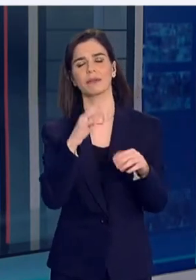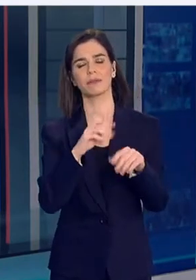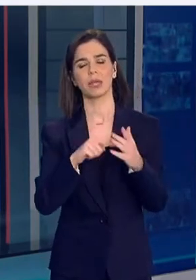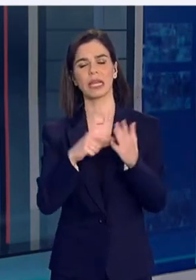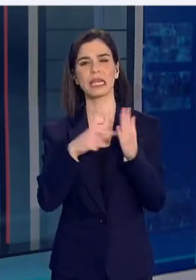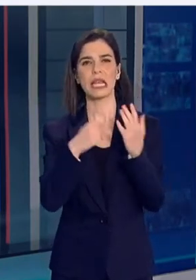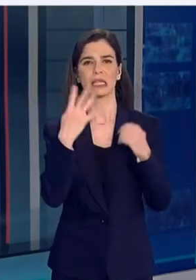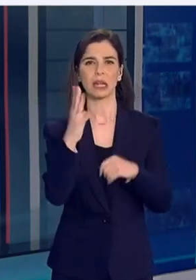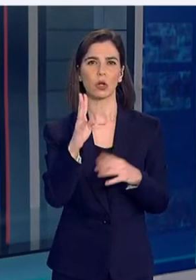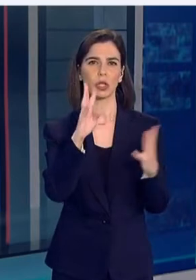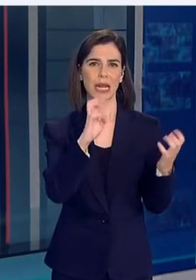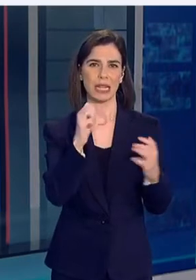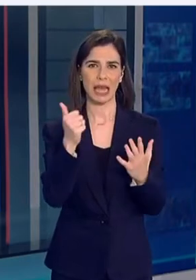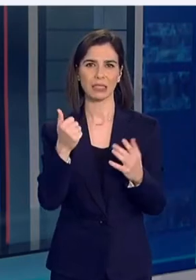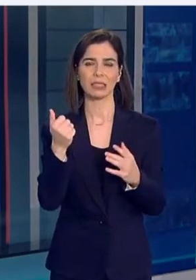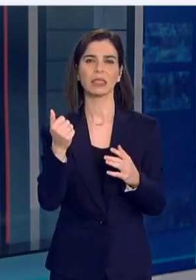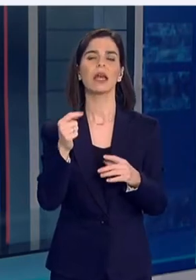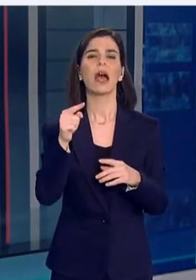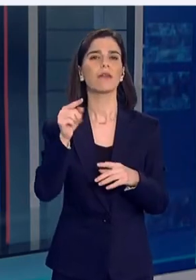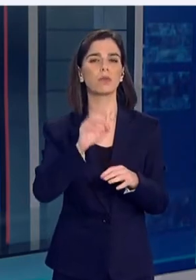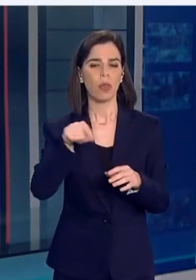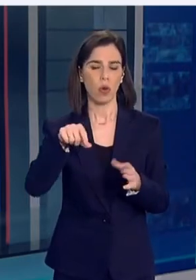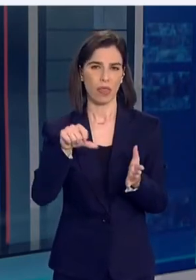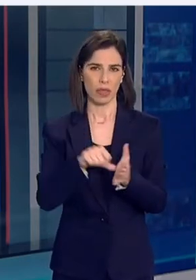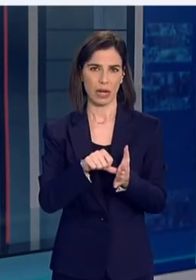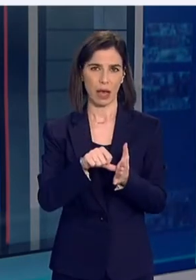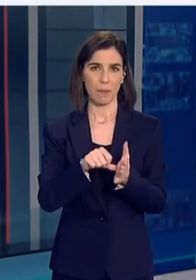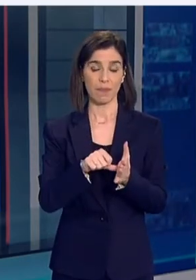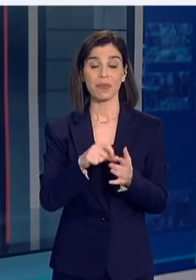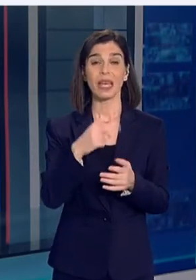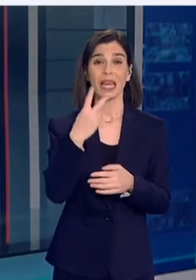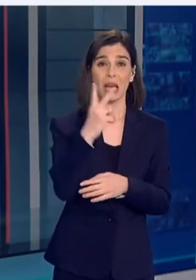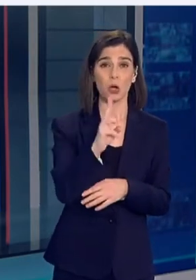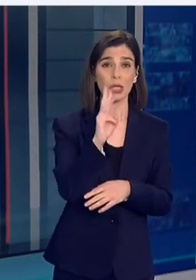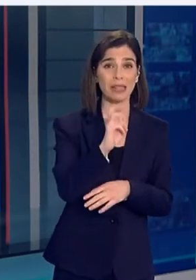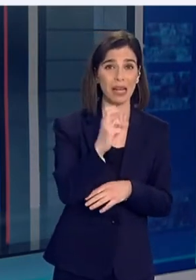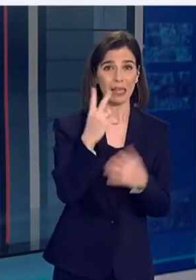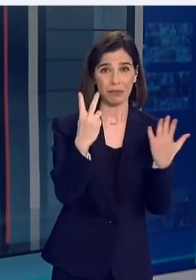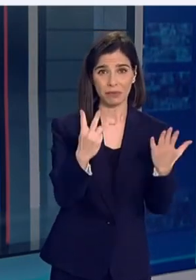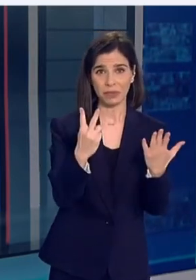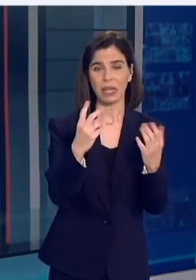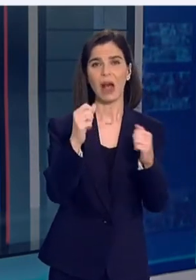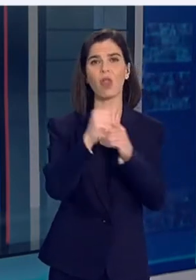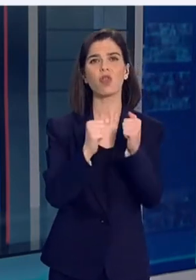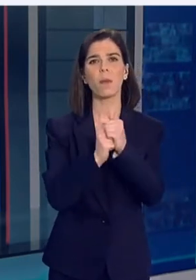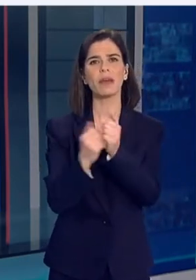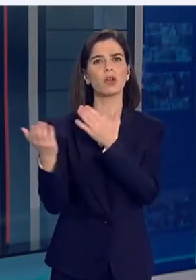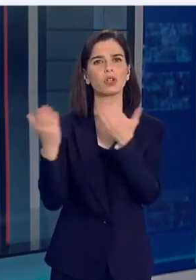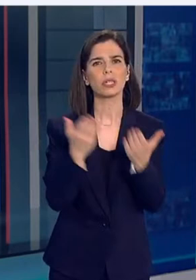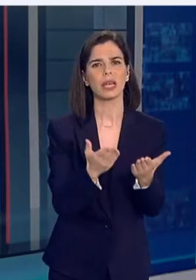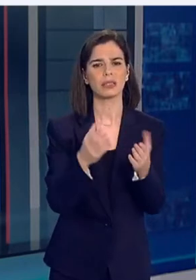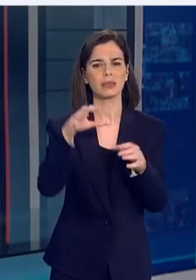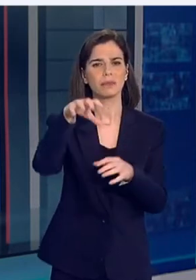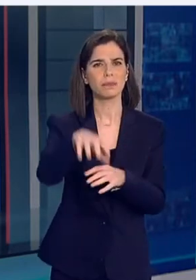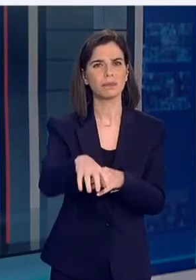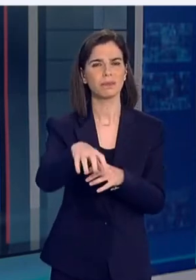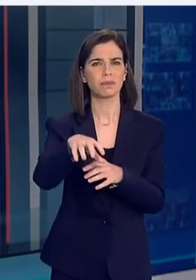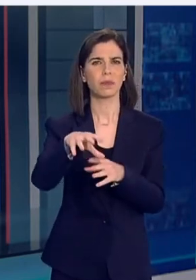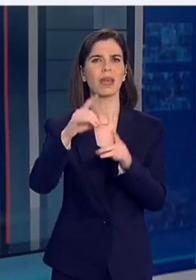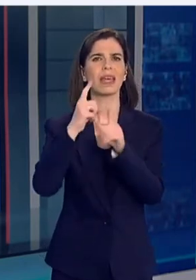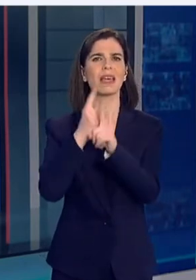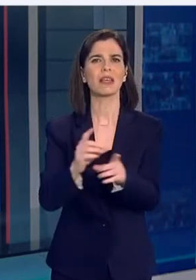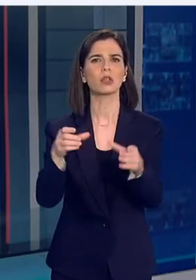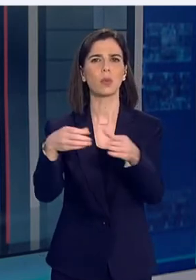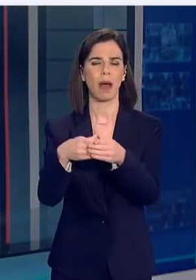55,9%, ήταν στην Αττική. 237 ήταν σε δομές φιλοξενίας ή οικισμούς ειδικών